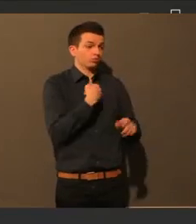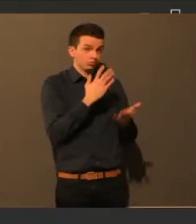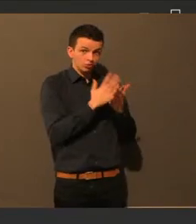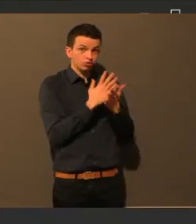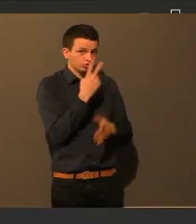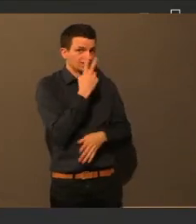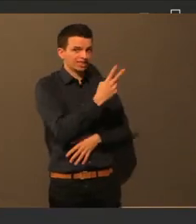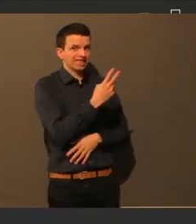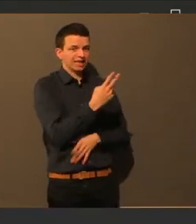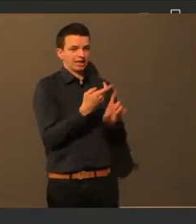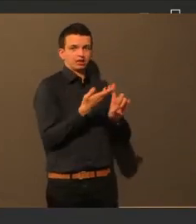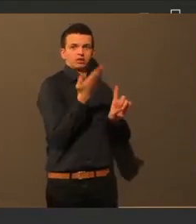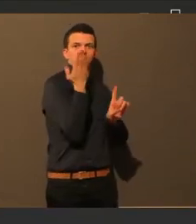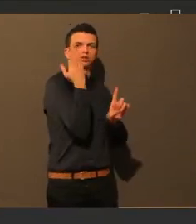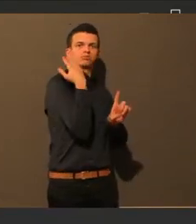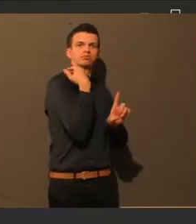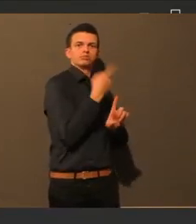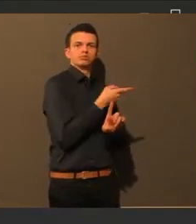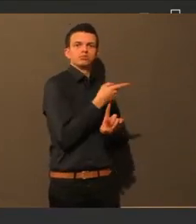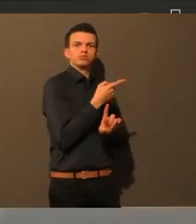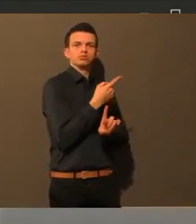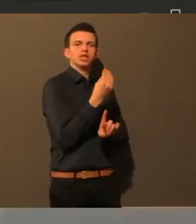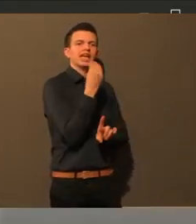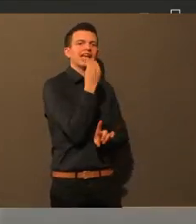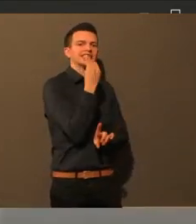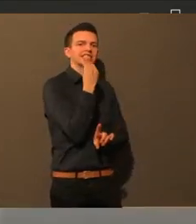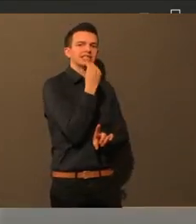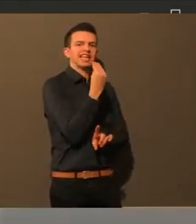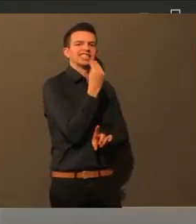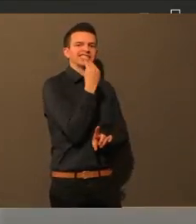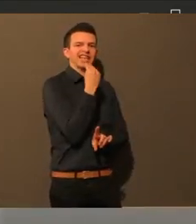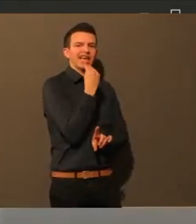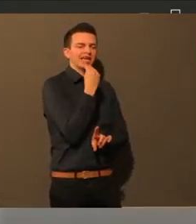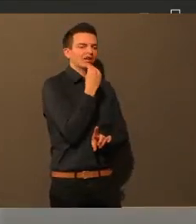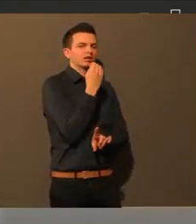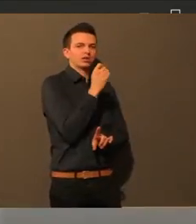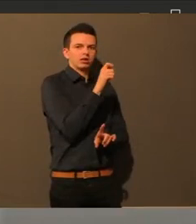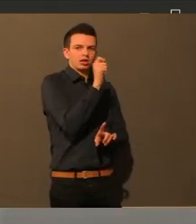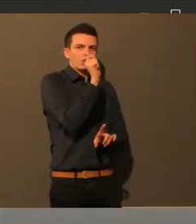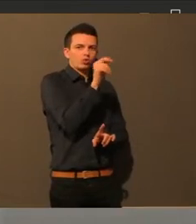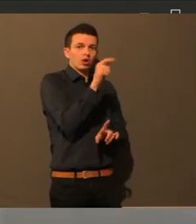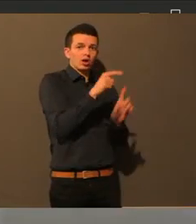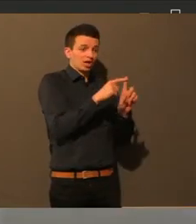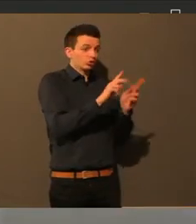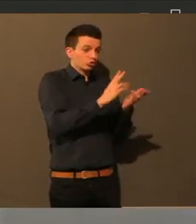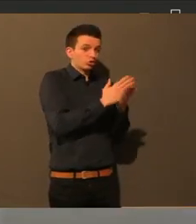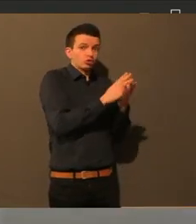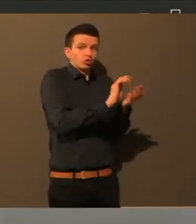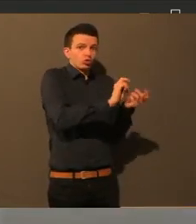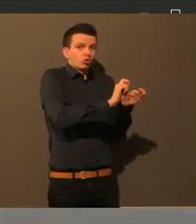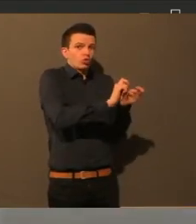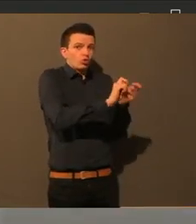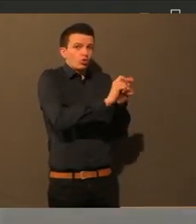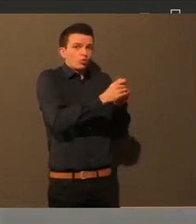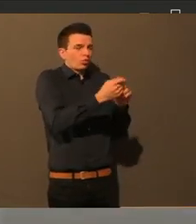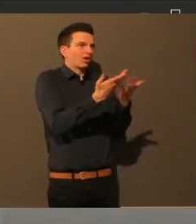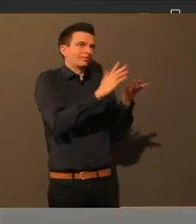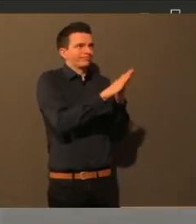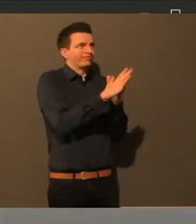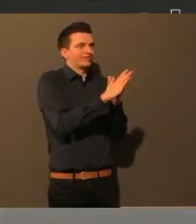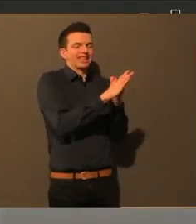dann, wo man so Zahlen eingeben musste, dass der gewünschte Artikel runterfällt. Und da war oben rechts auch ein Spender,